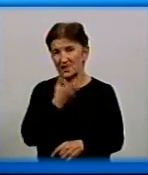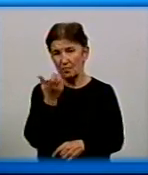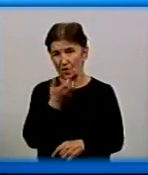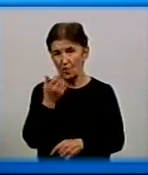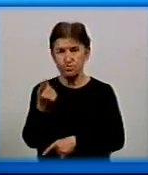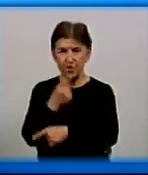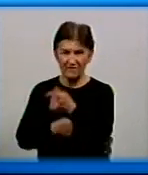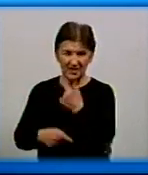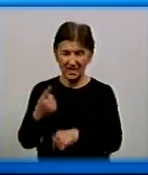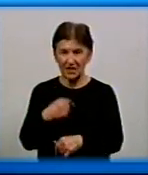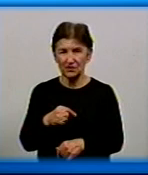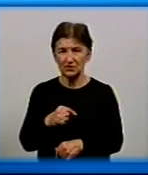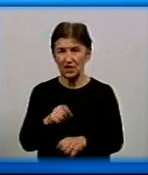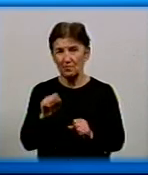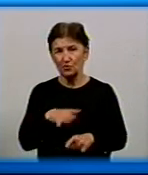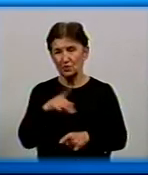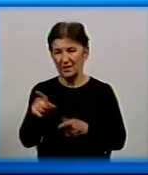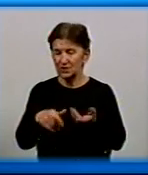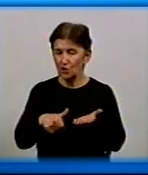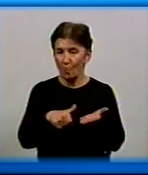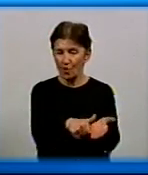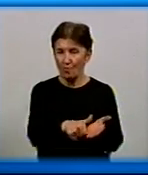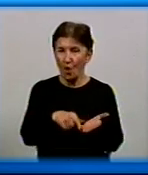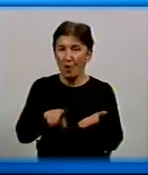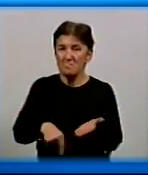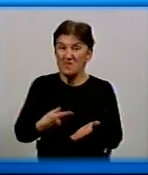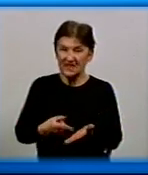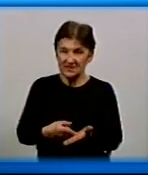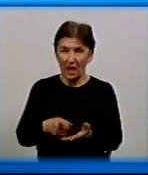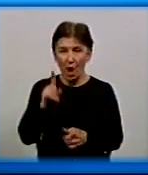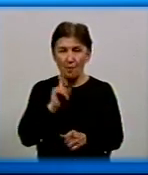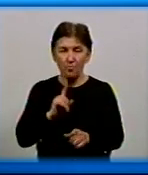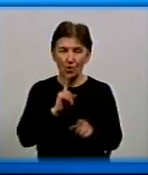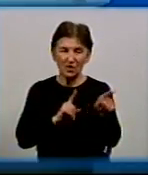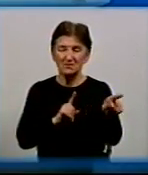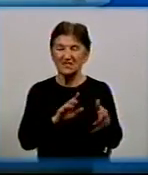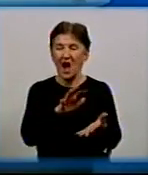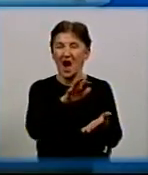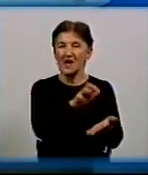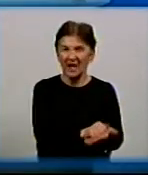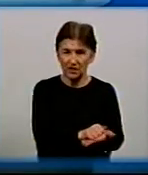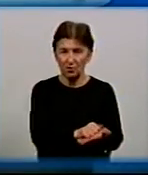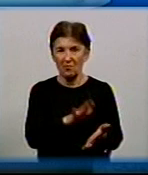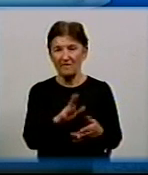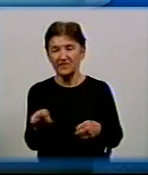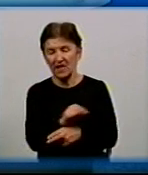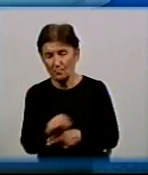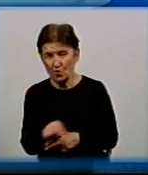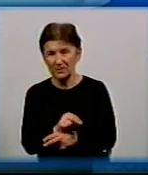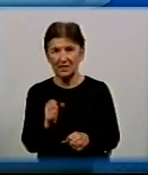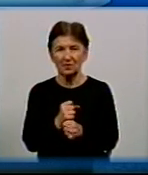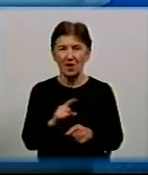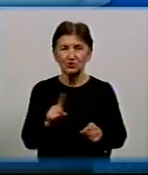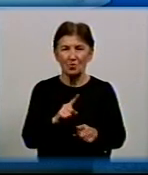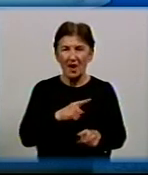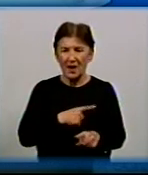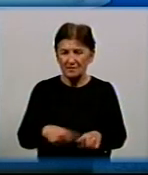ймовірна допомога міста цьому поки що арендному підприємству у ремонтних роботах, аби тепло якнайшвидше